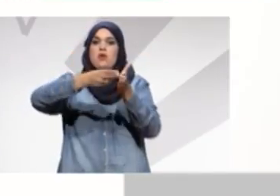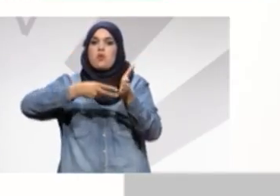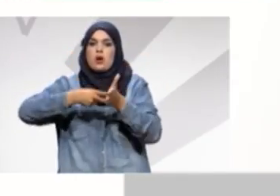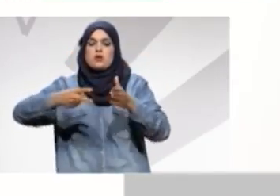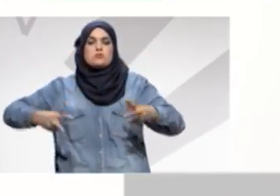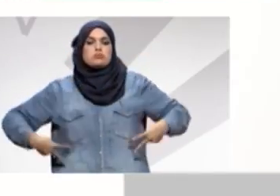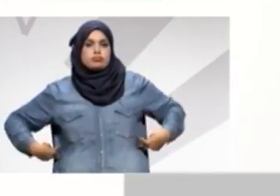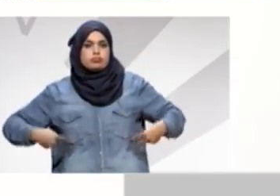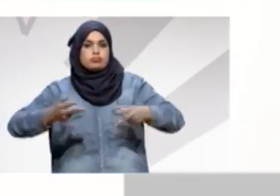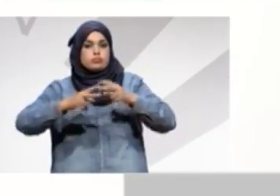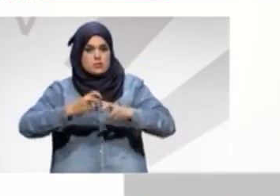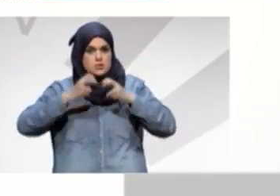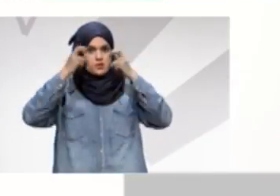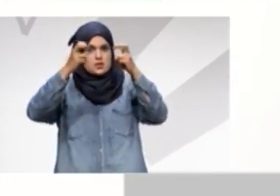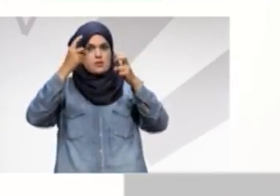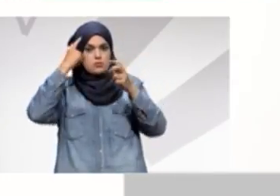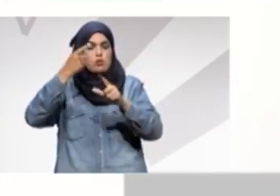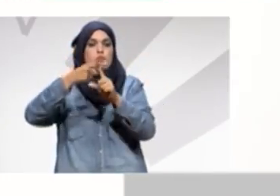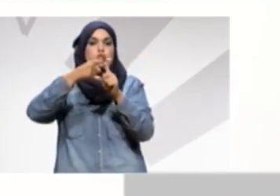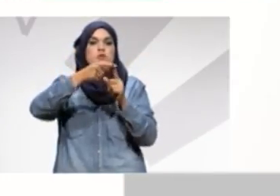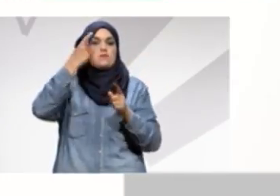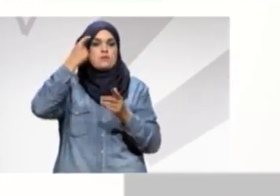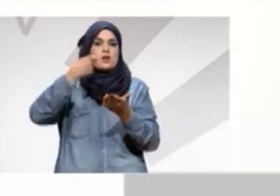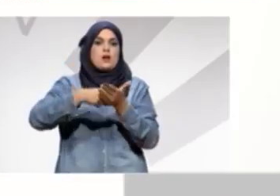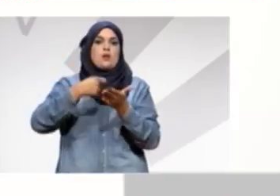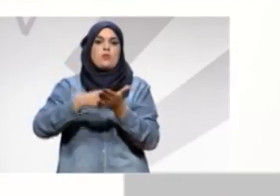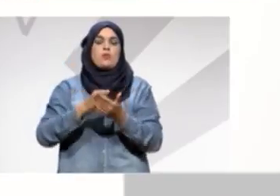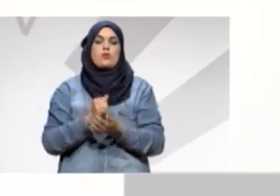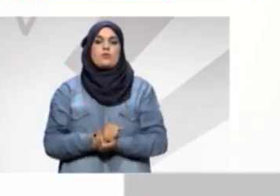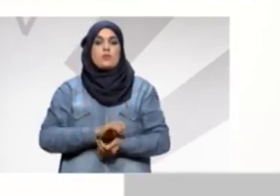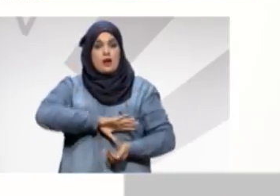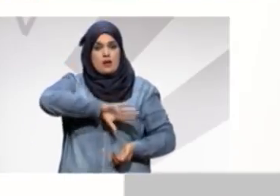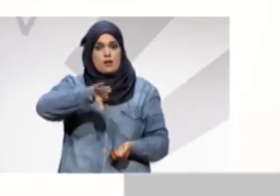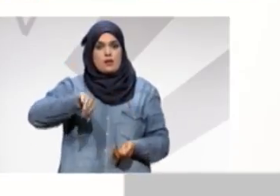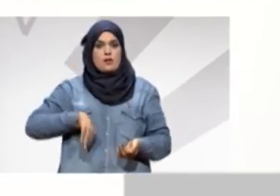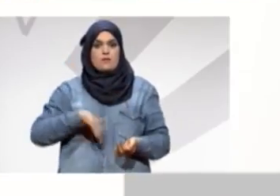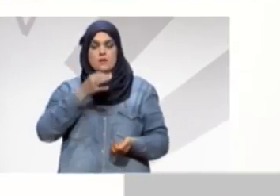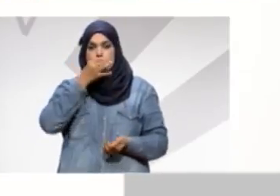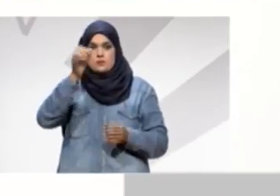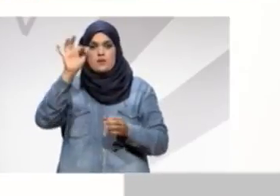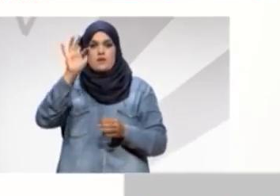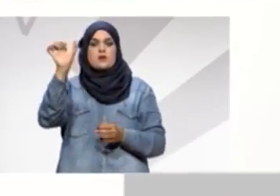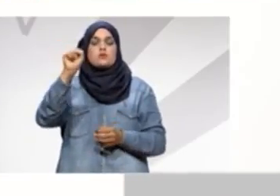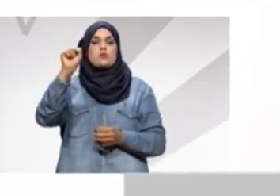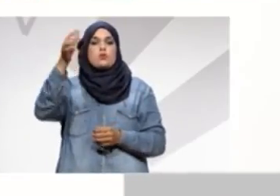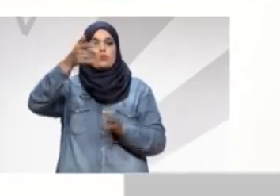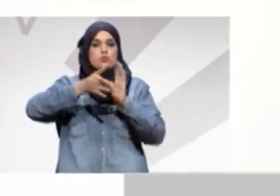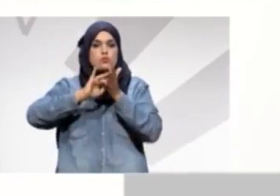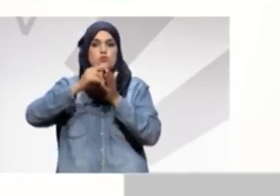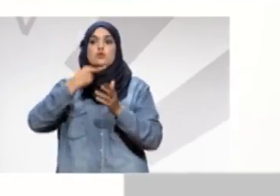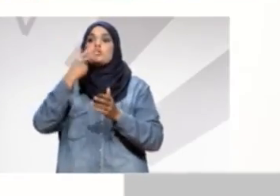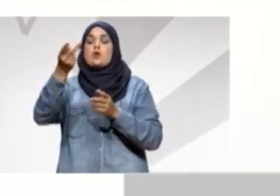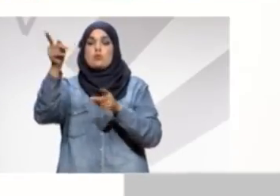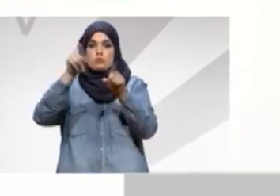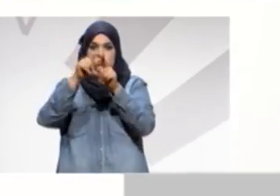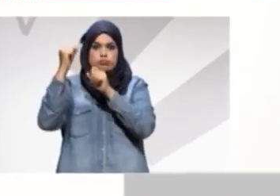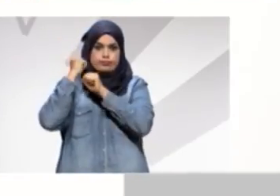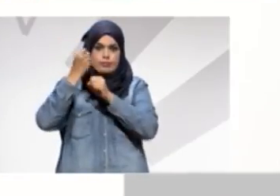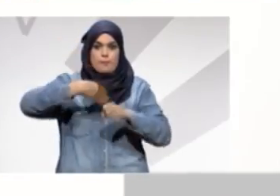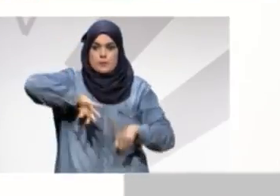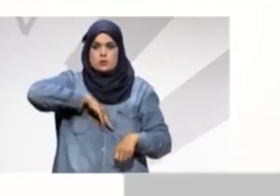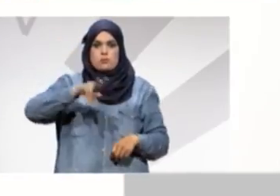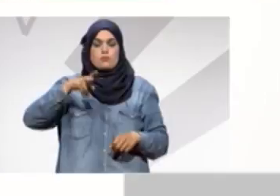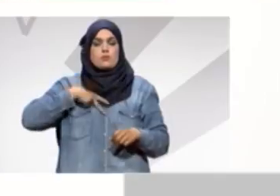الترفيع في الامتياز الجبائي وفي الأخير أخواني أخواتي صوتكم أمانة مسؤوليتنا